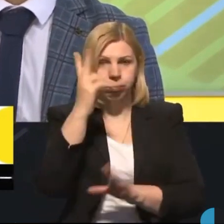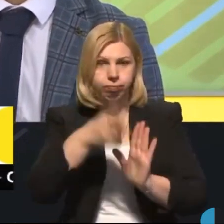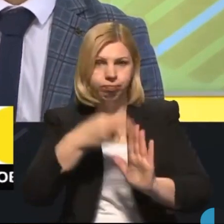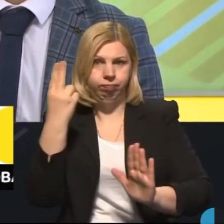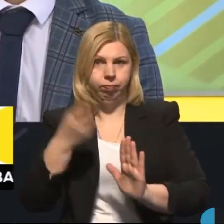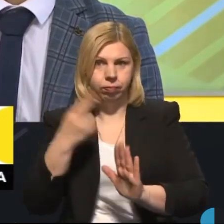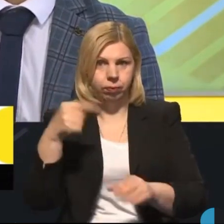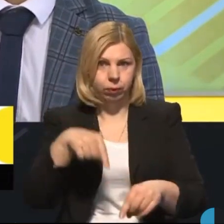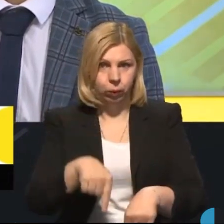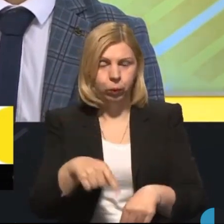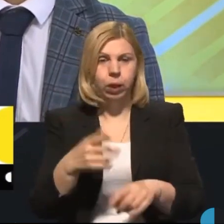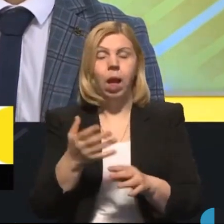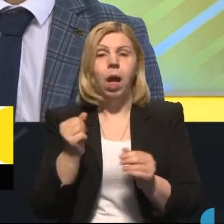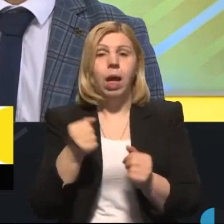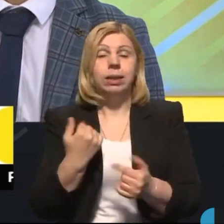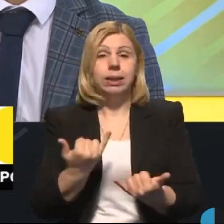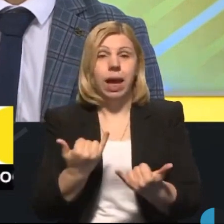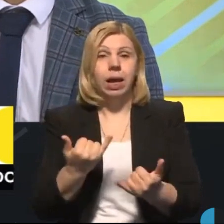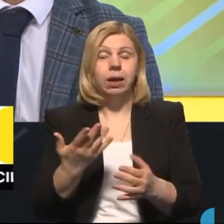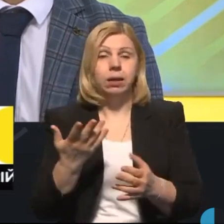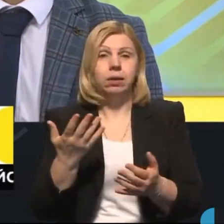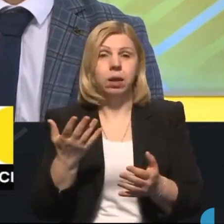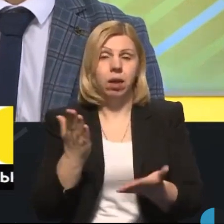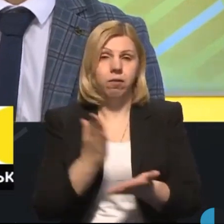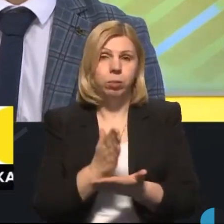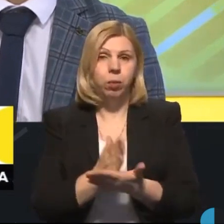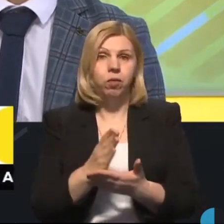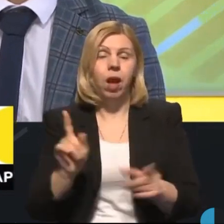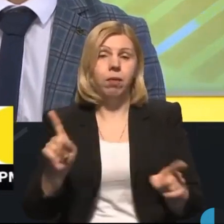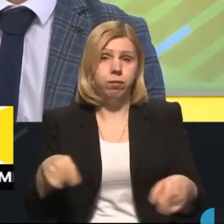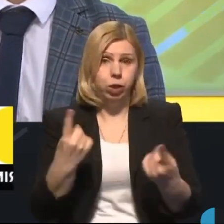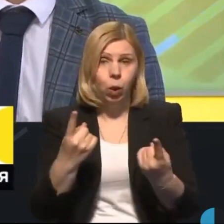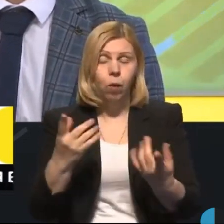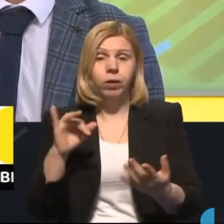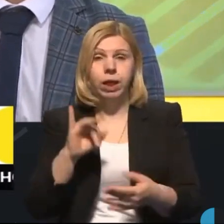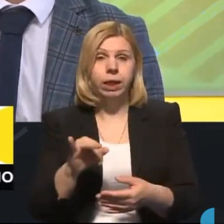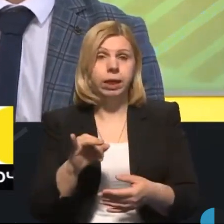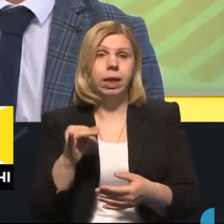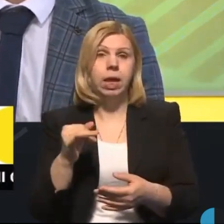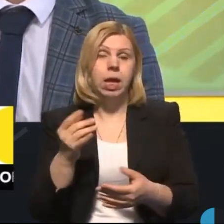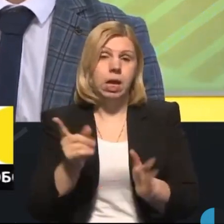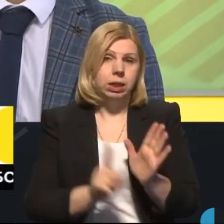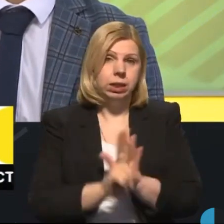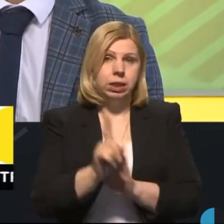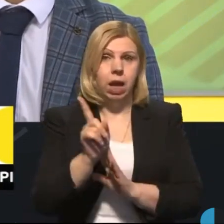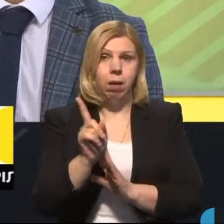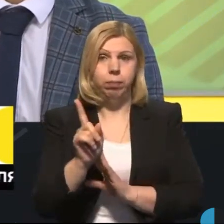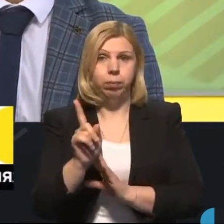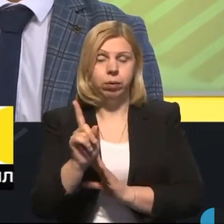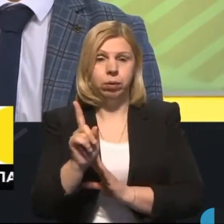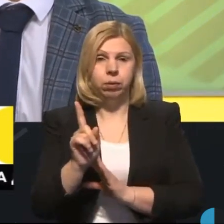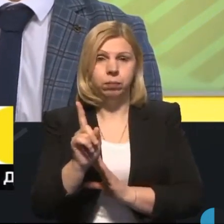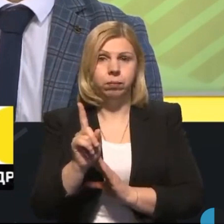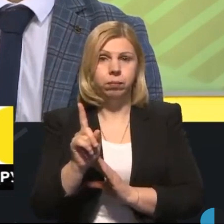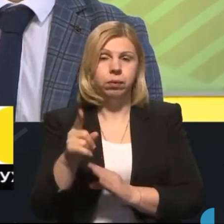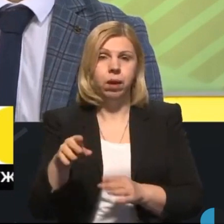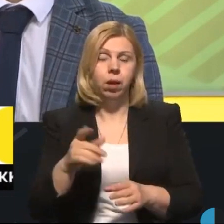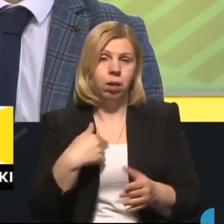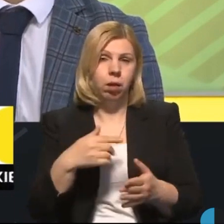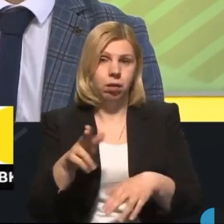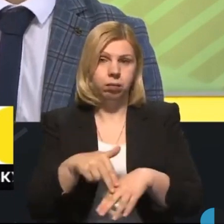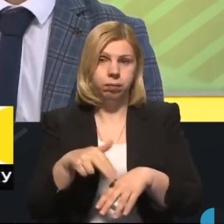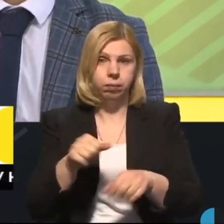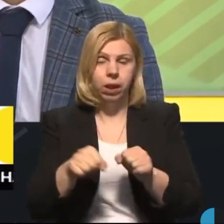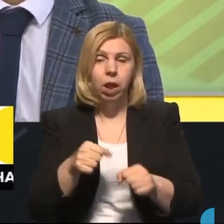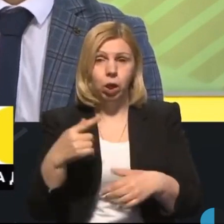Зараз безпосередньо відбувається відновлення і запуск, я думаю,